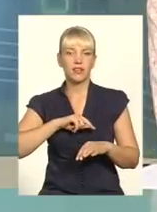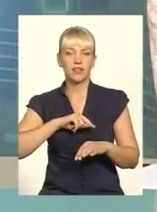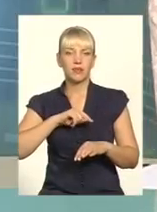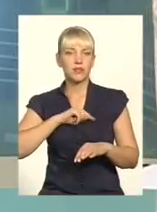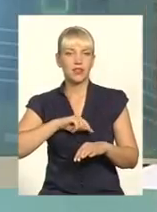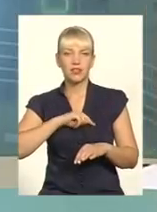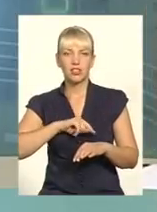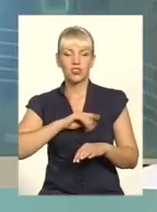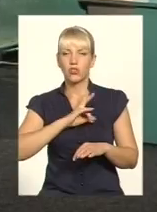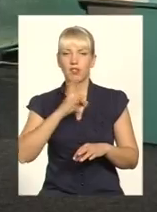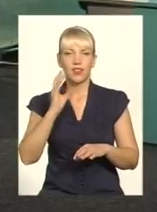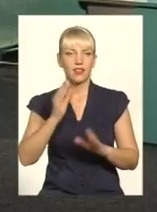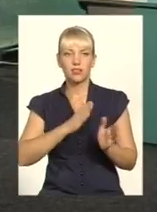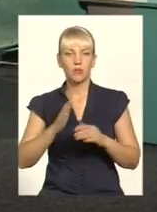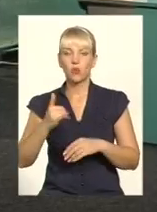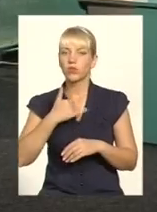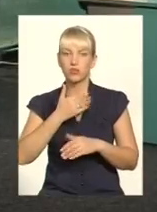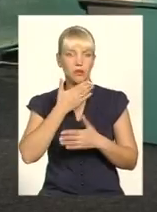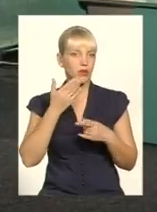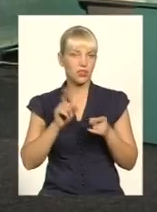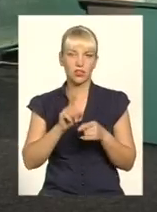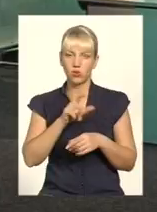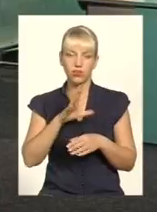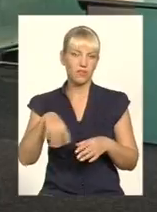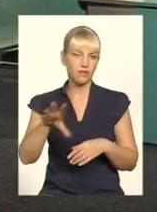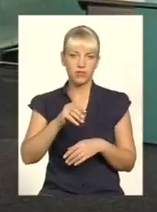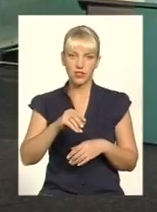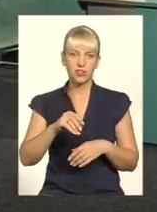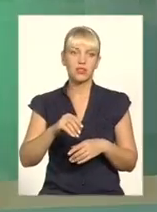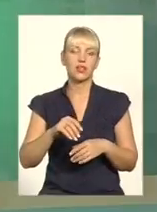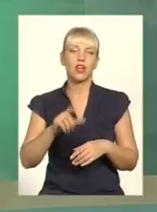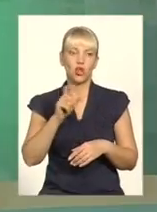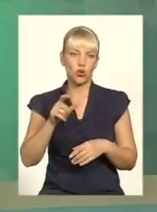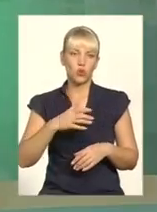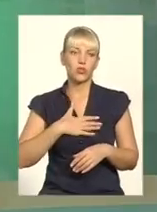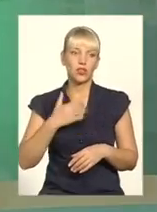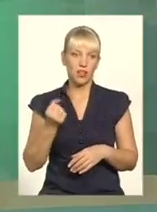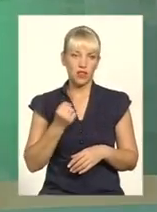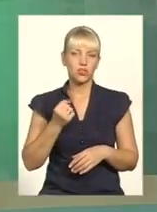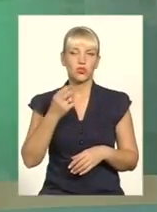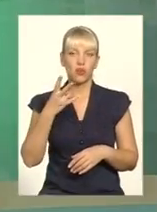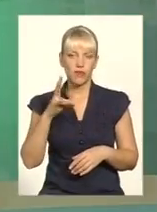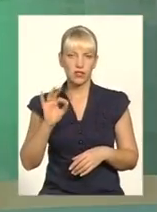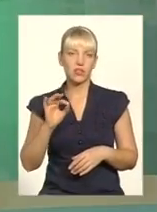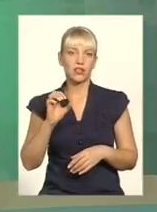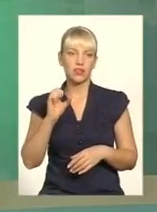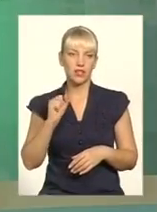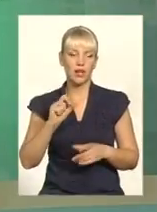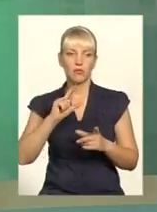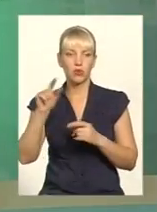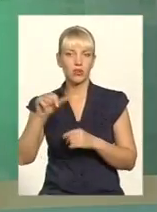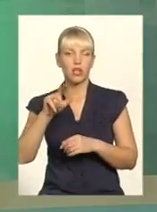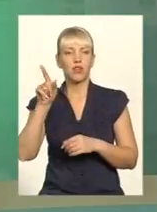не може бути? Психічно нестабільних в нас немає. Тобто вони всі облаштовані. Практично переважно зона АТО є